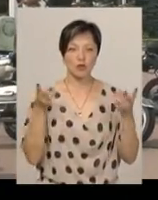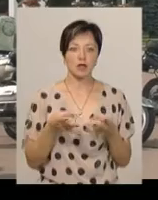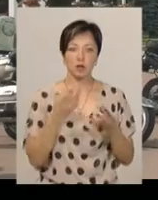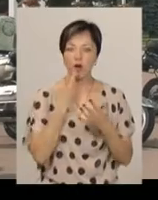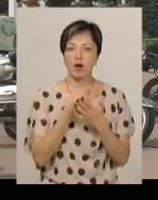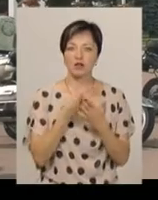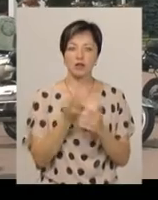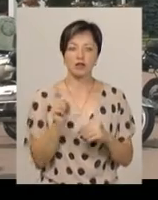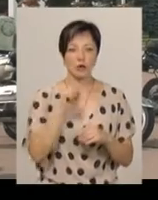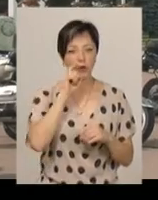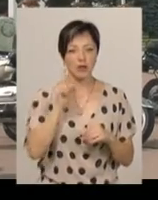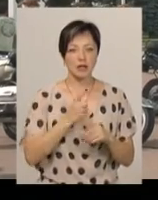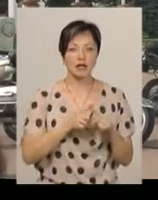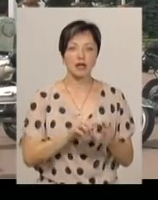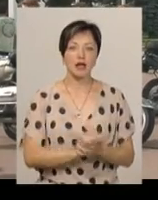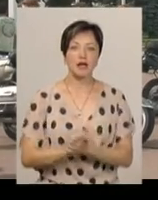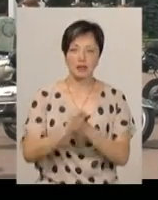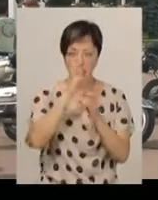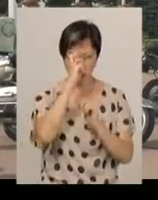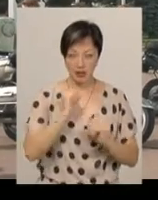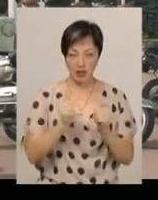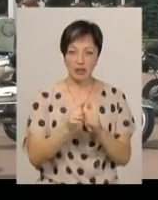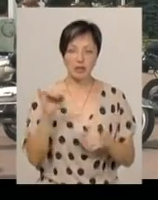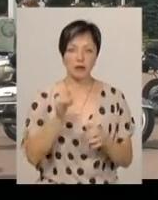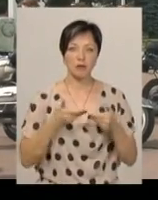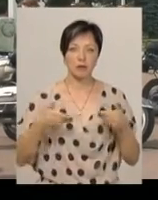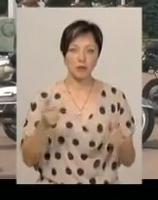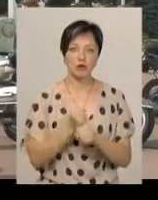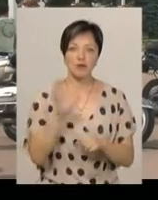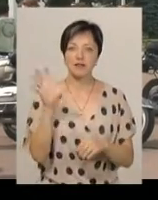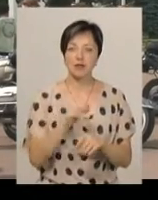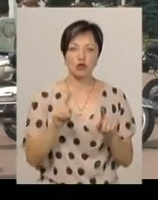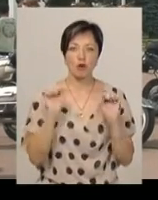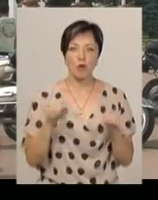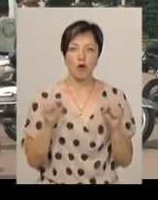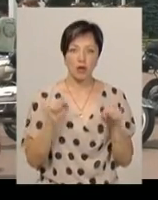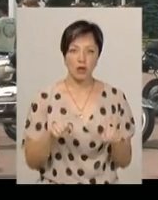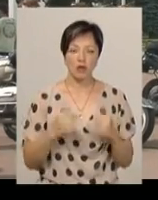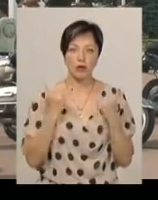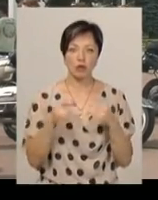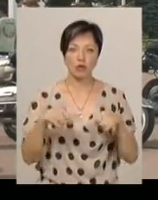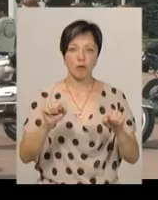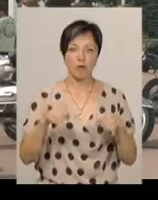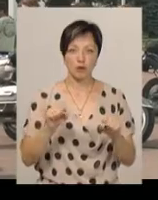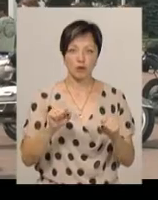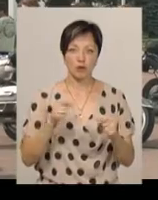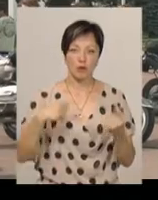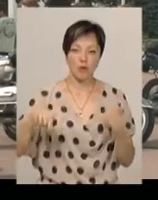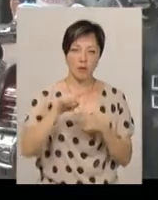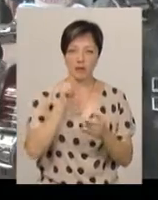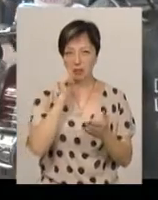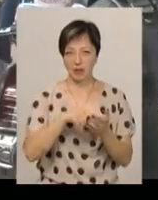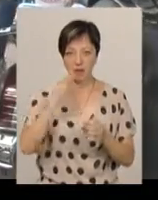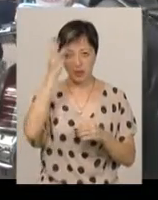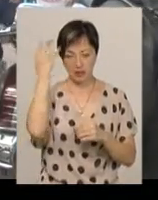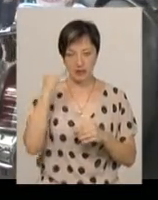показати, що Україна – то єдина країна, і ми зробили все, що могли для того, щоб мотопробіг заїхав в Хмельницький.